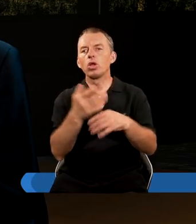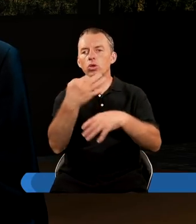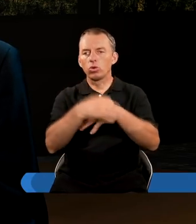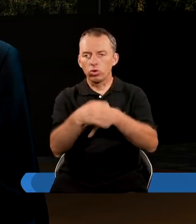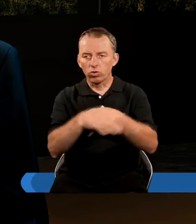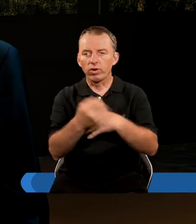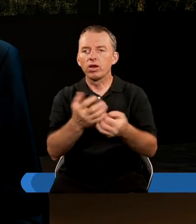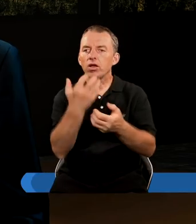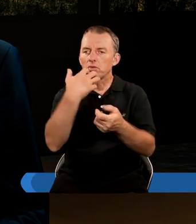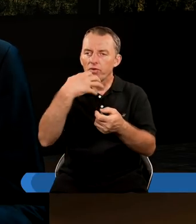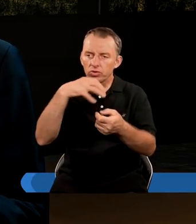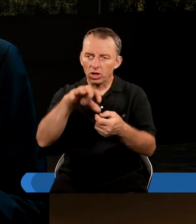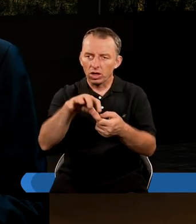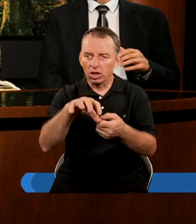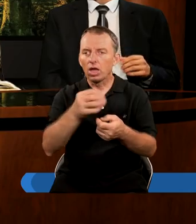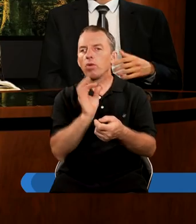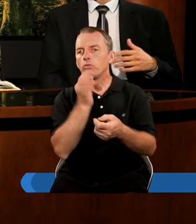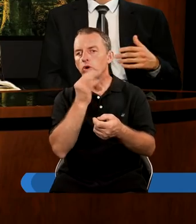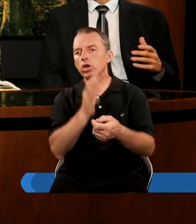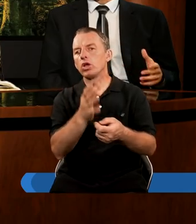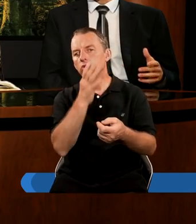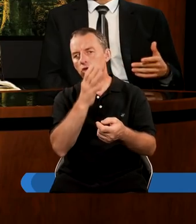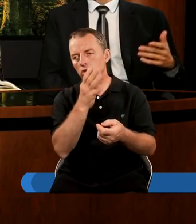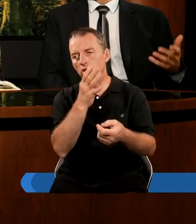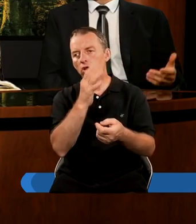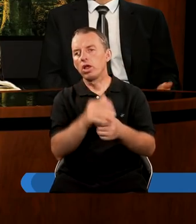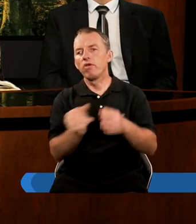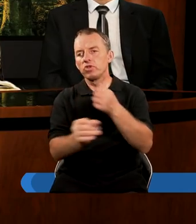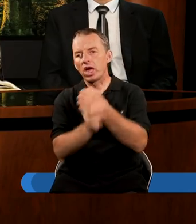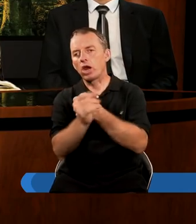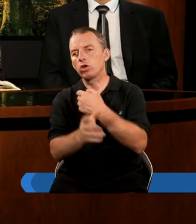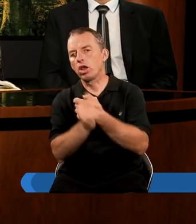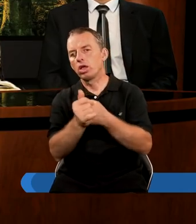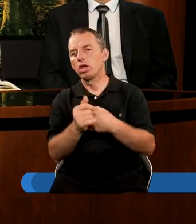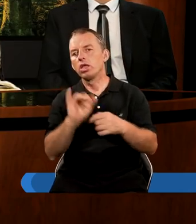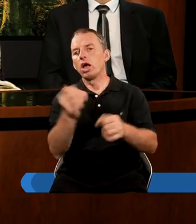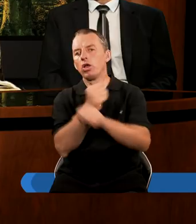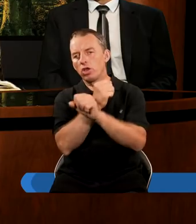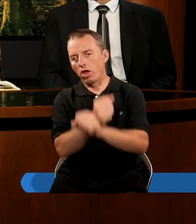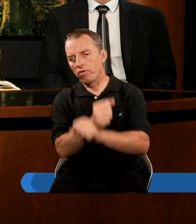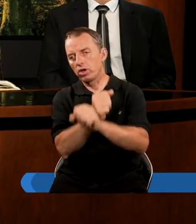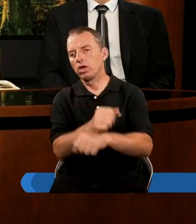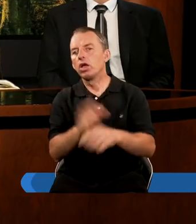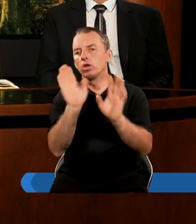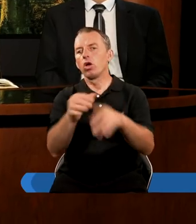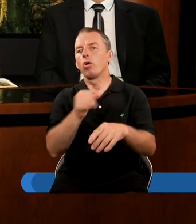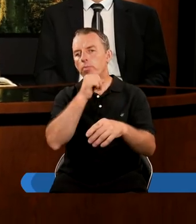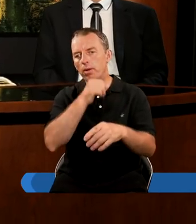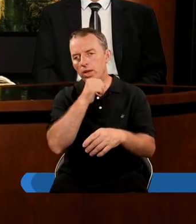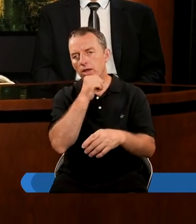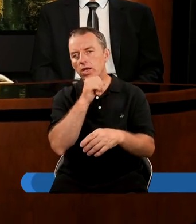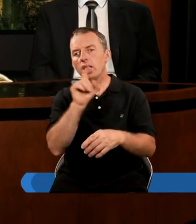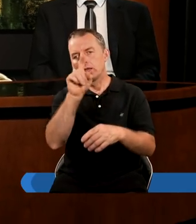studiowaliśmy wcześniej. Młodzieńcy, żydowscy. Tak, żydowscy z Jerozolimy. Jako niewolnicy z Jerozolimy do Babilonu.